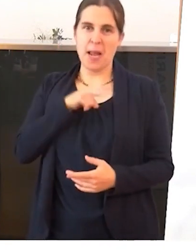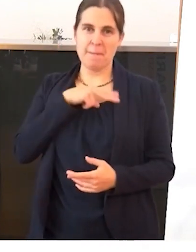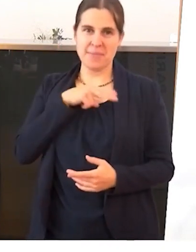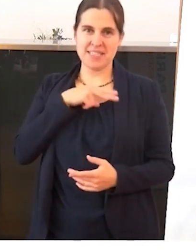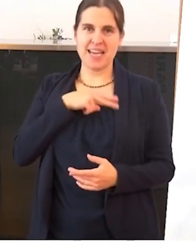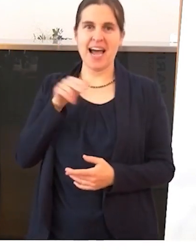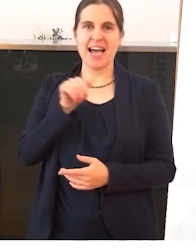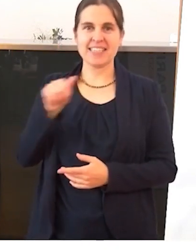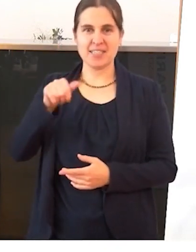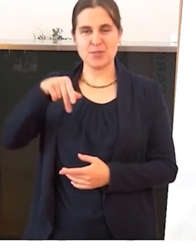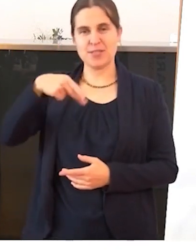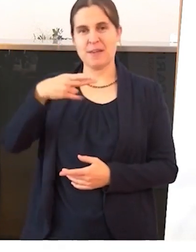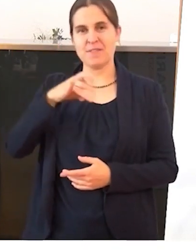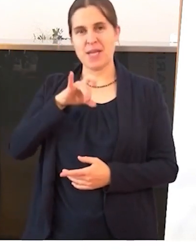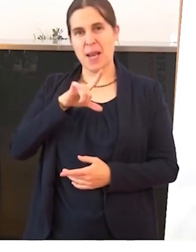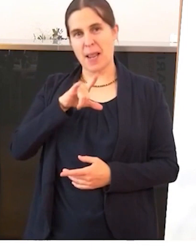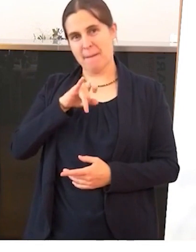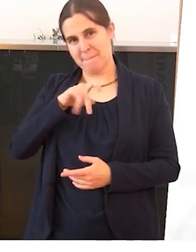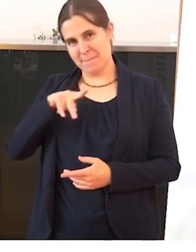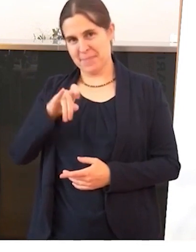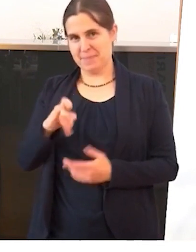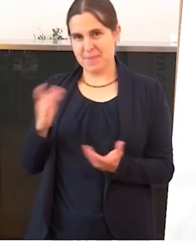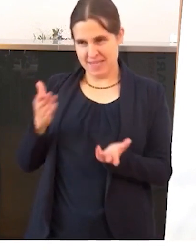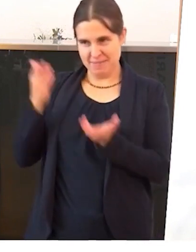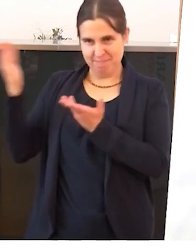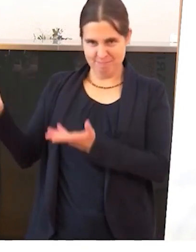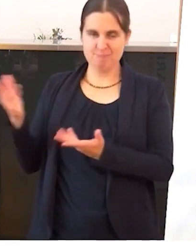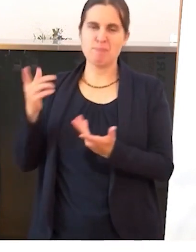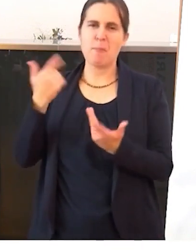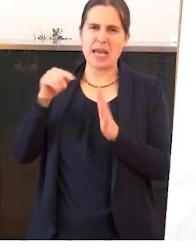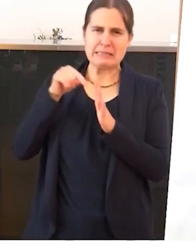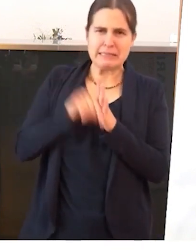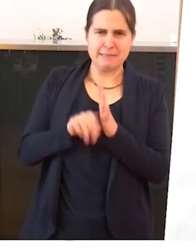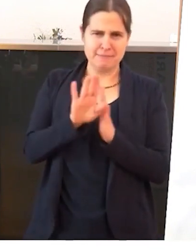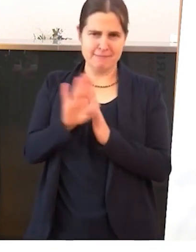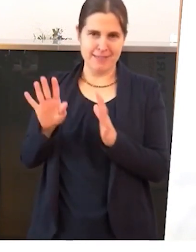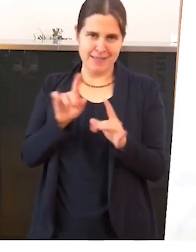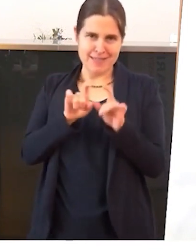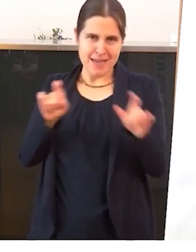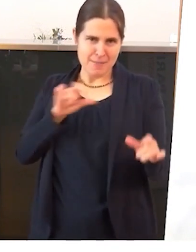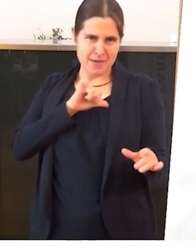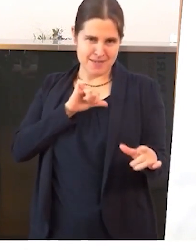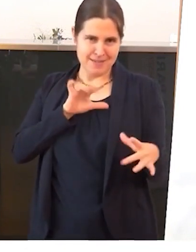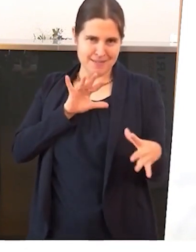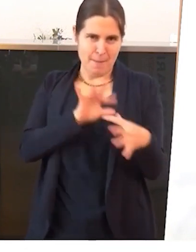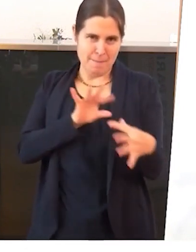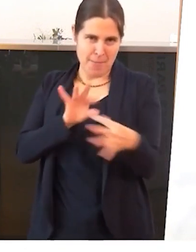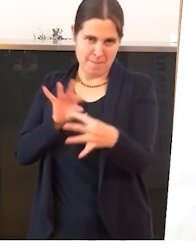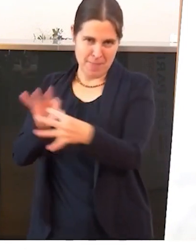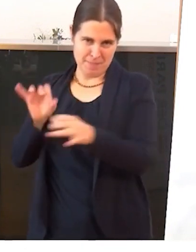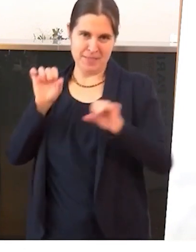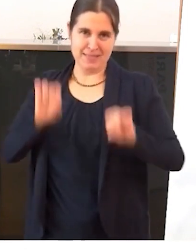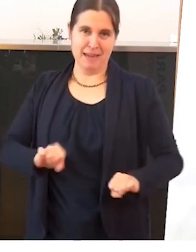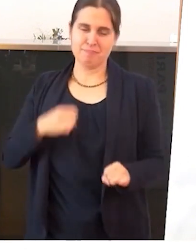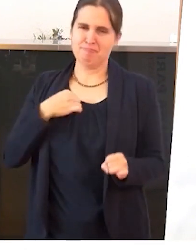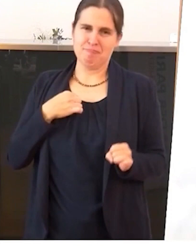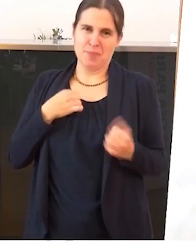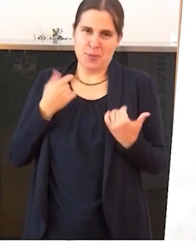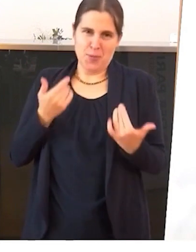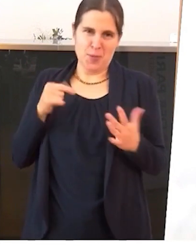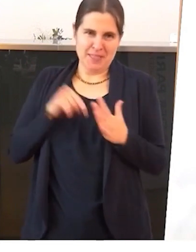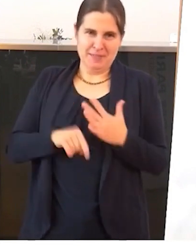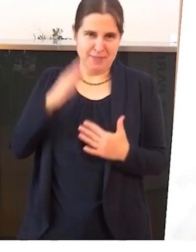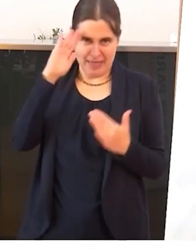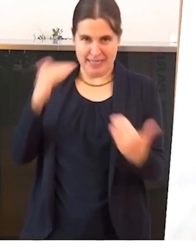Andreas Philippi an, der sicherlich sehr viel profunder zu den einzelnen Themen, die Sie interessieren, etwas sagen kann, als ich das jemals tun